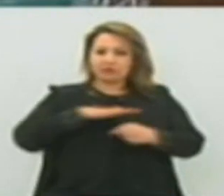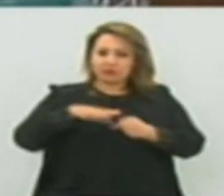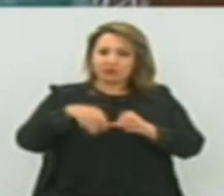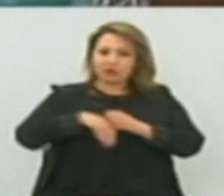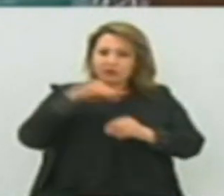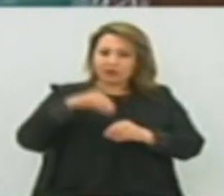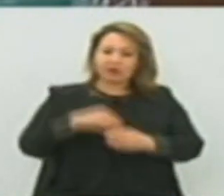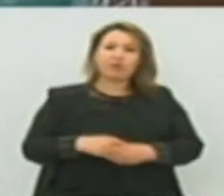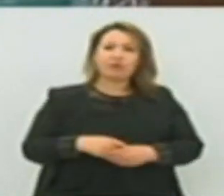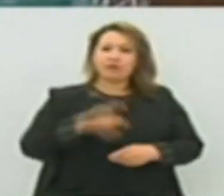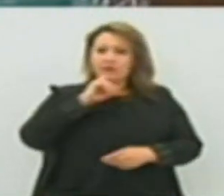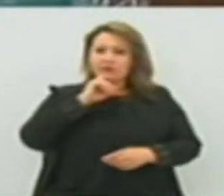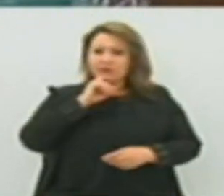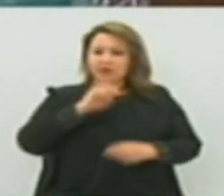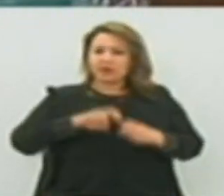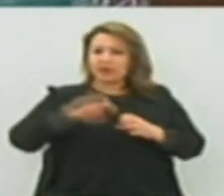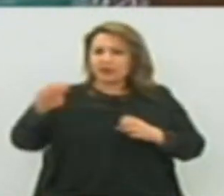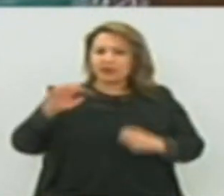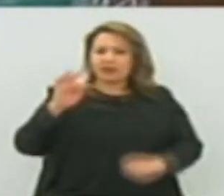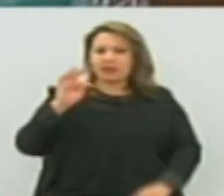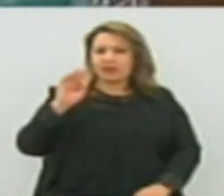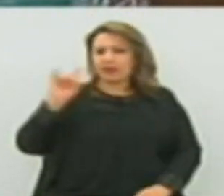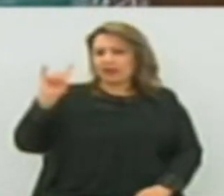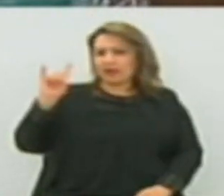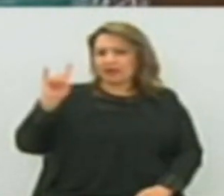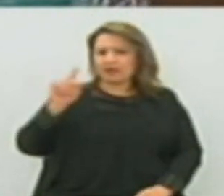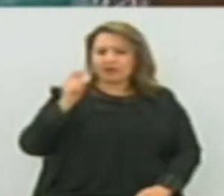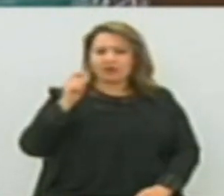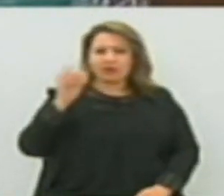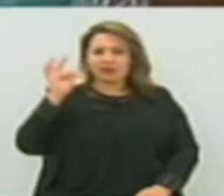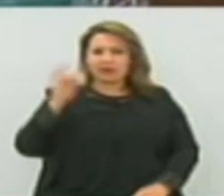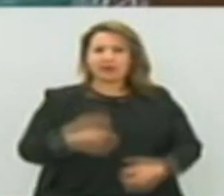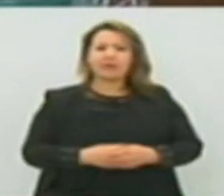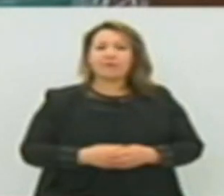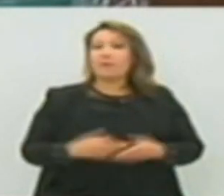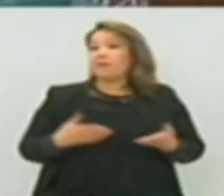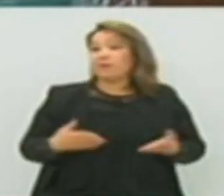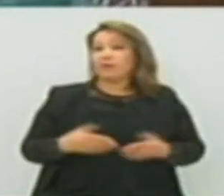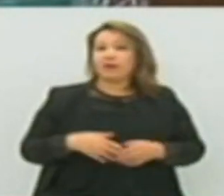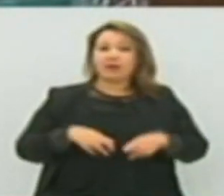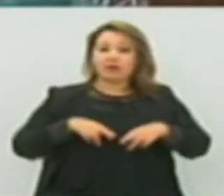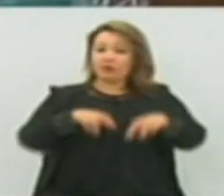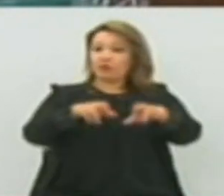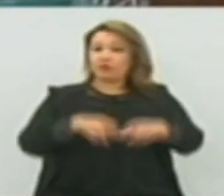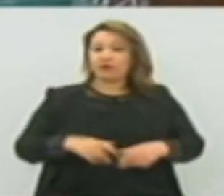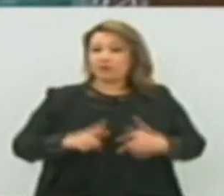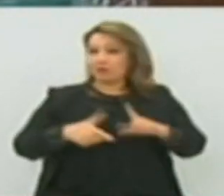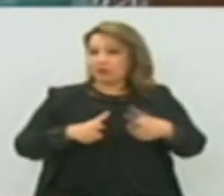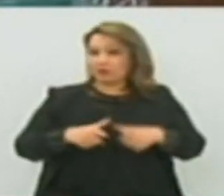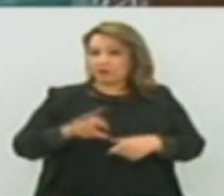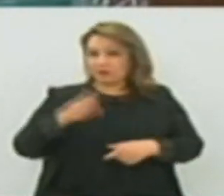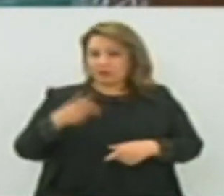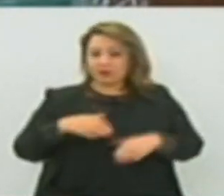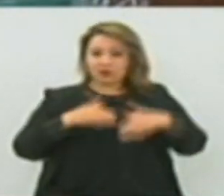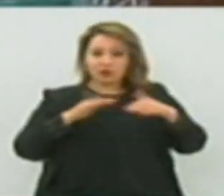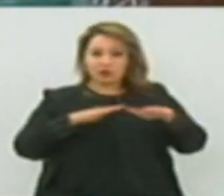لي كان رايح لتينار عفونا رايح للحاسي والعين الطريق بما أنه ما مشاش وما درناش محطة برية